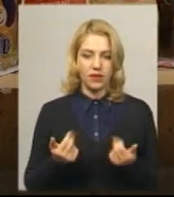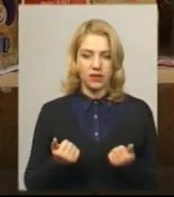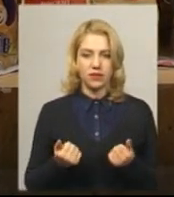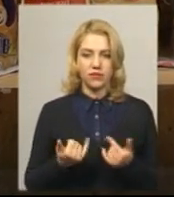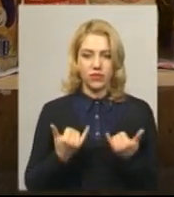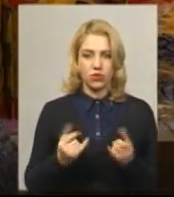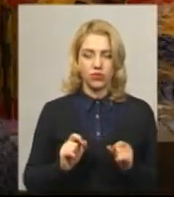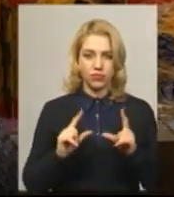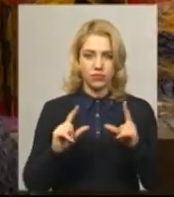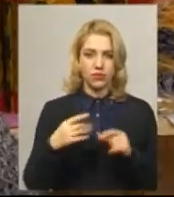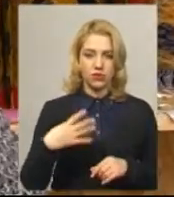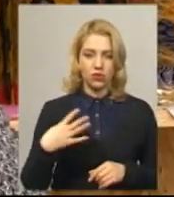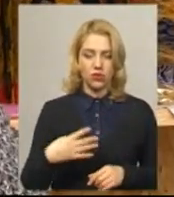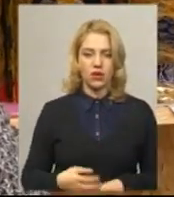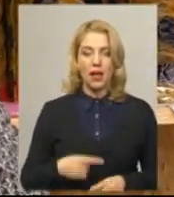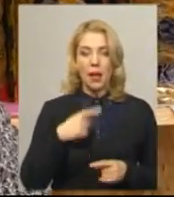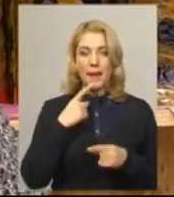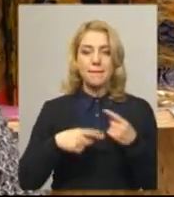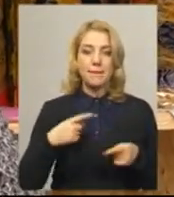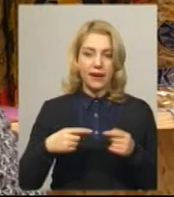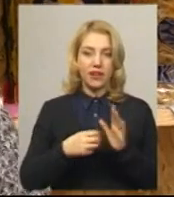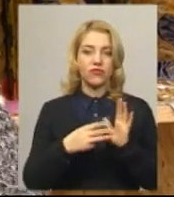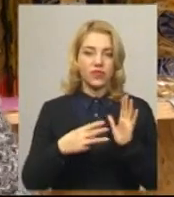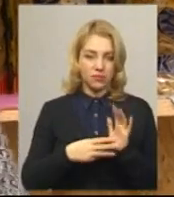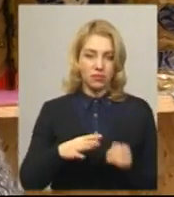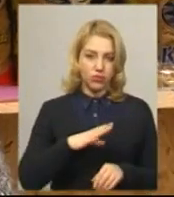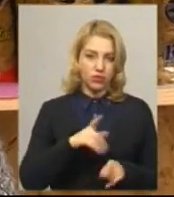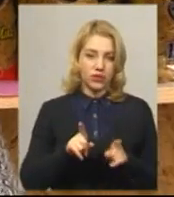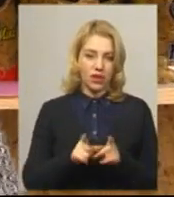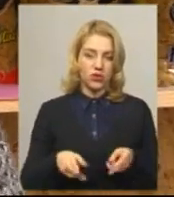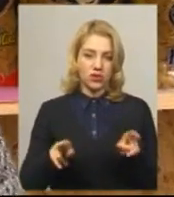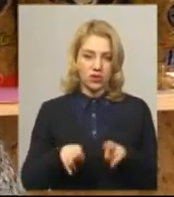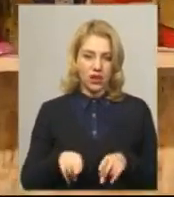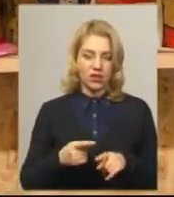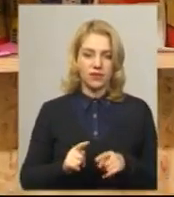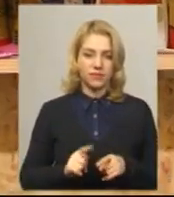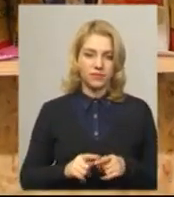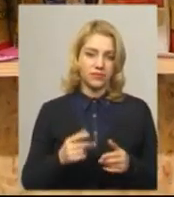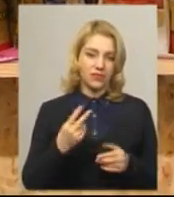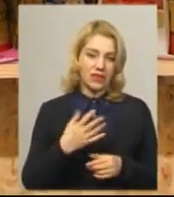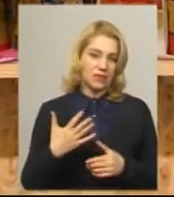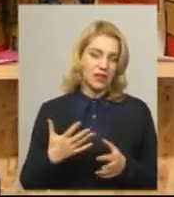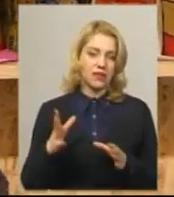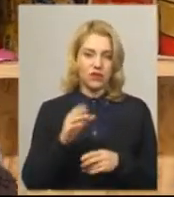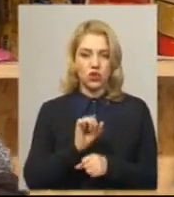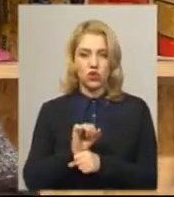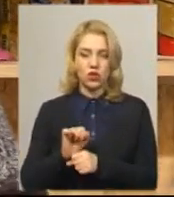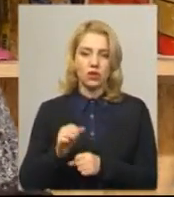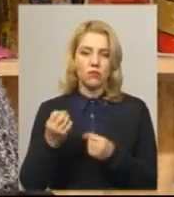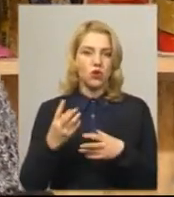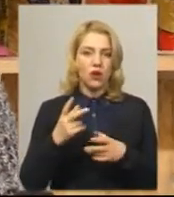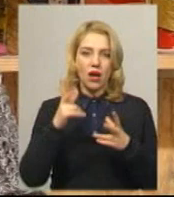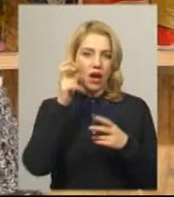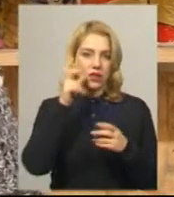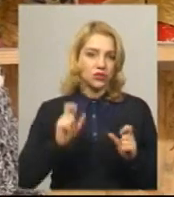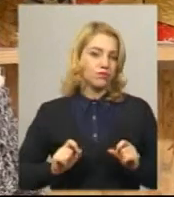сьогодні змінилося. Макарони, як були, так і залишилися, в очках по 25, так все стоїть, я просто на гречку пішла.